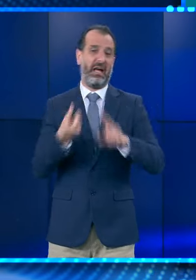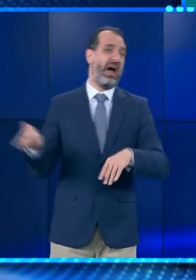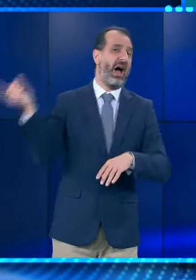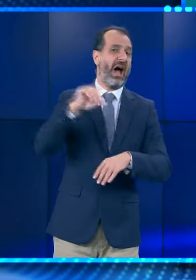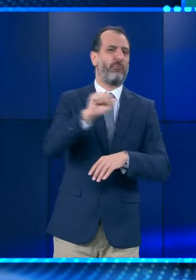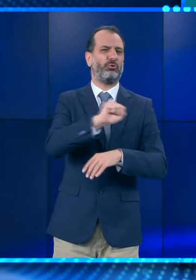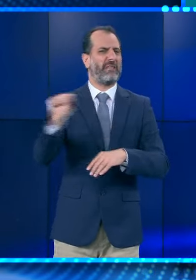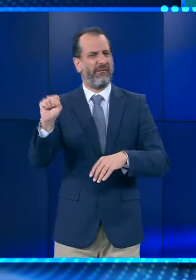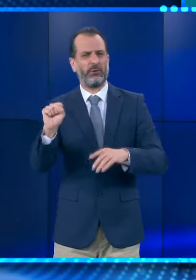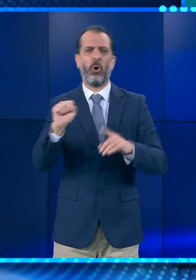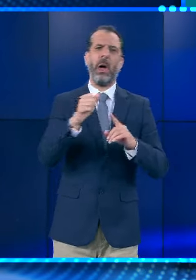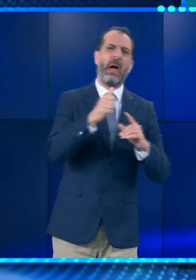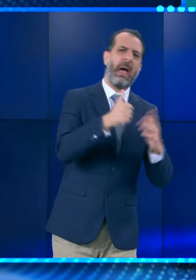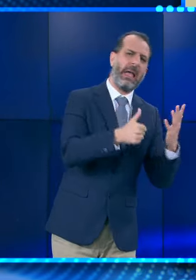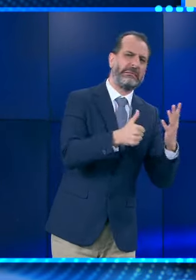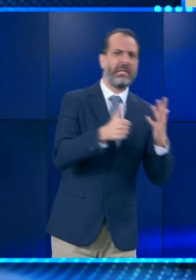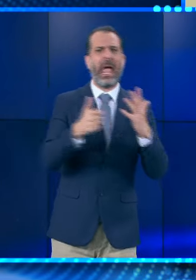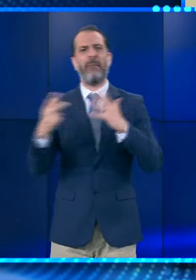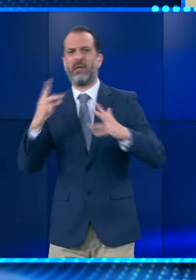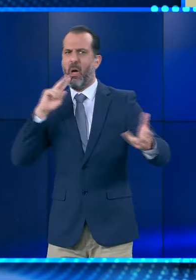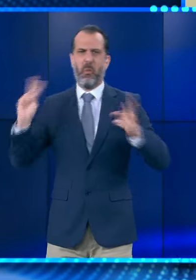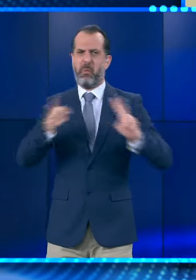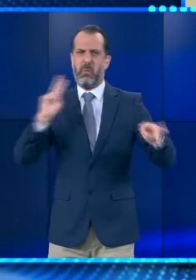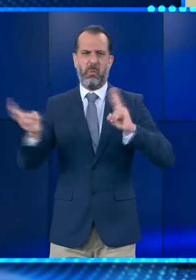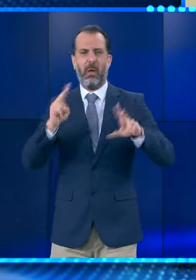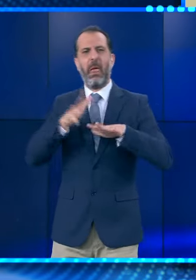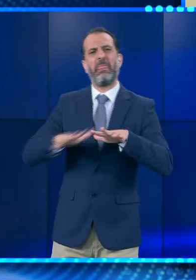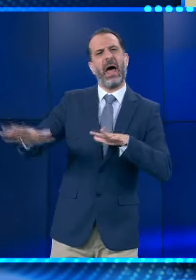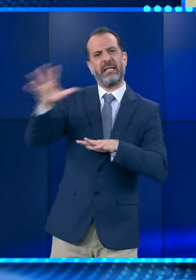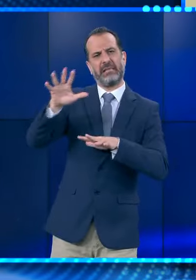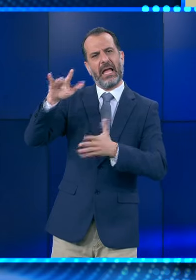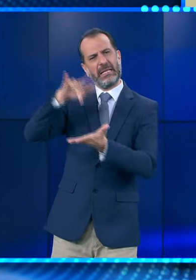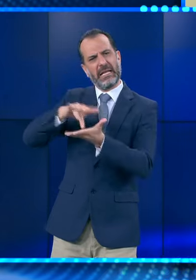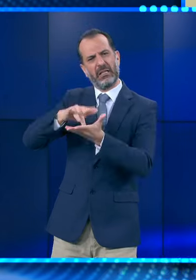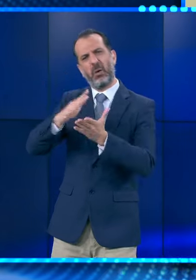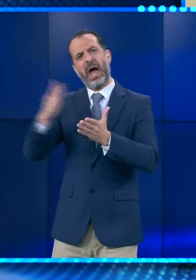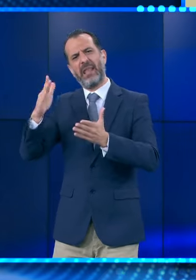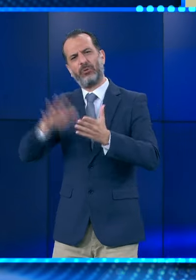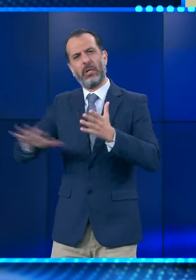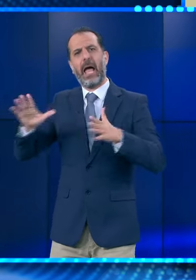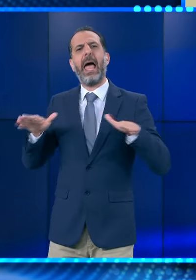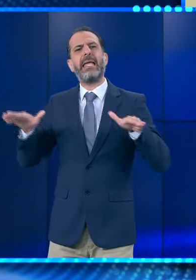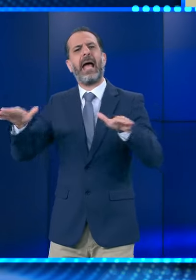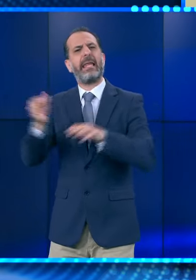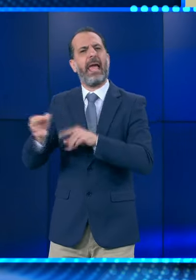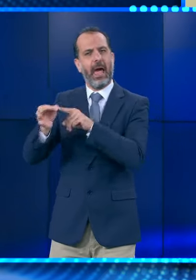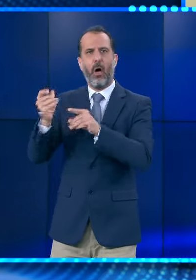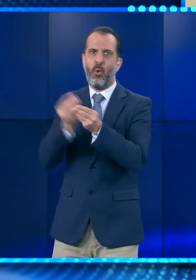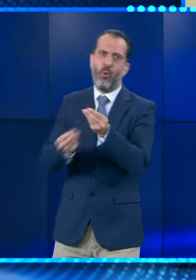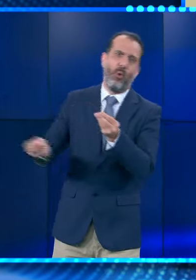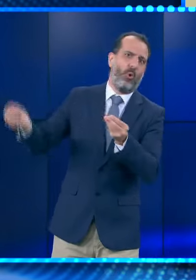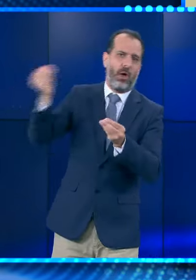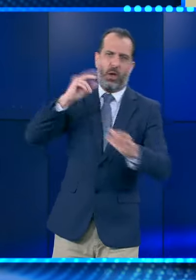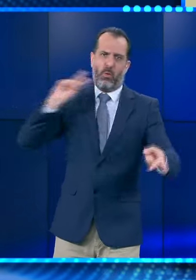λίγο και φτάνει τα 6 με 7 μποφόρ στο κεντρικό του Ανατολικού Αιγαίου και το Ικάριο Πέλαγος. Εκεί φαίνονται οι μεγαλύτερες εντάσεις